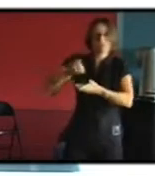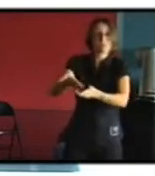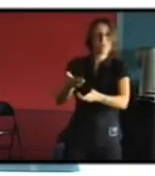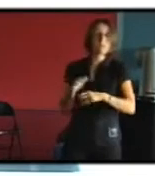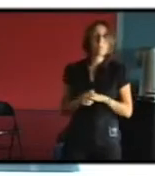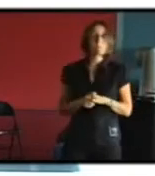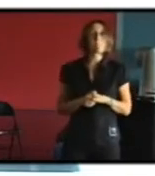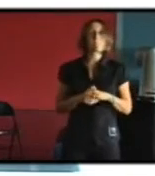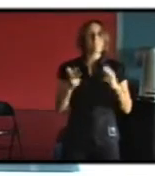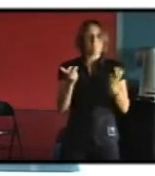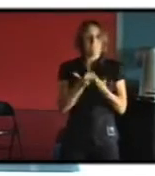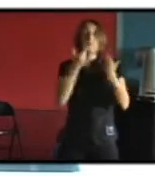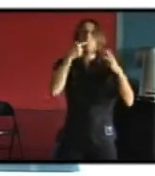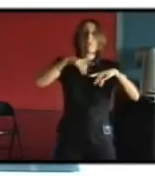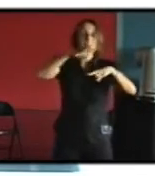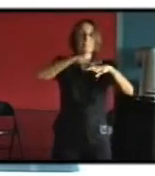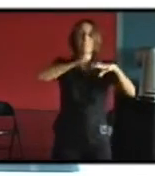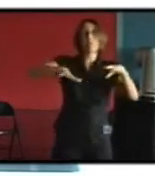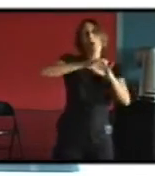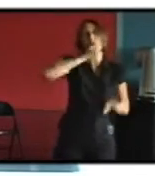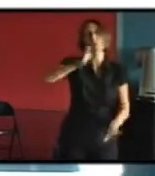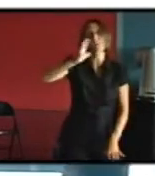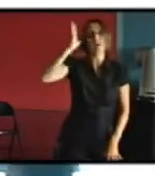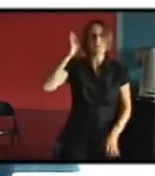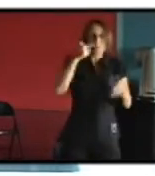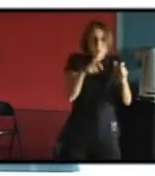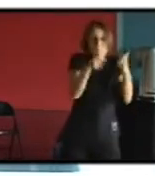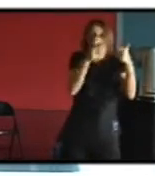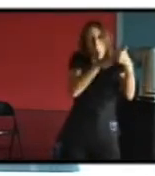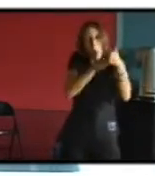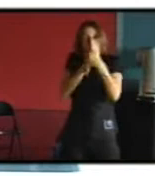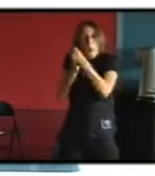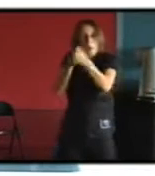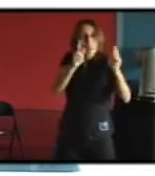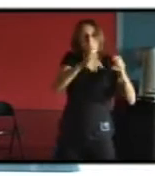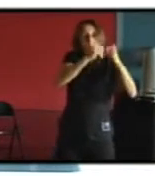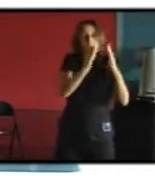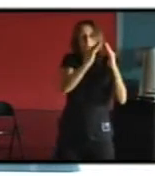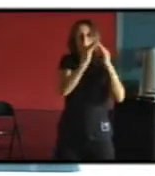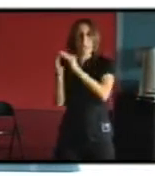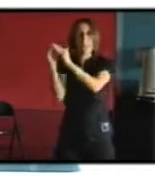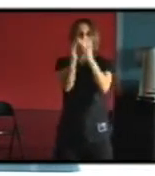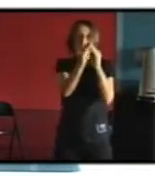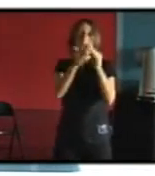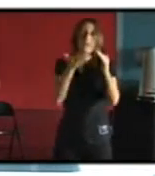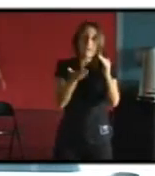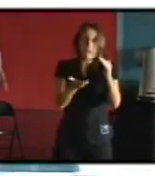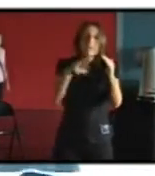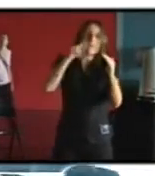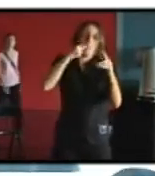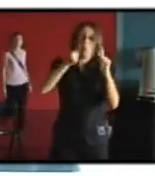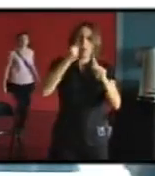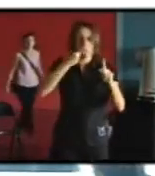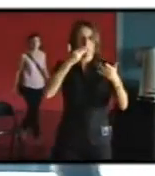justement les quartiers anciens dense c'est d'utiliser ce que la ville détient en matière de